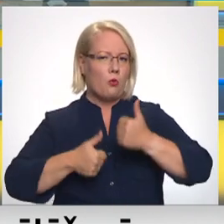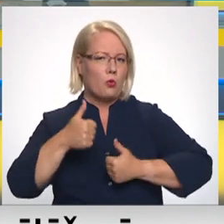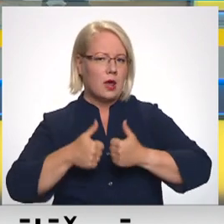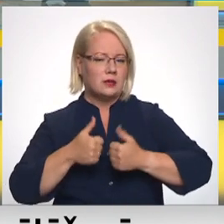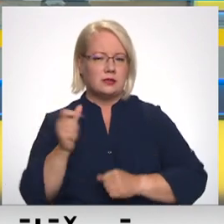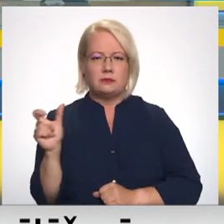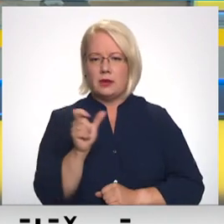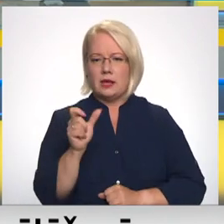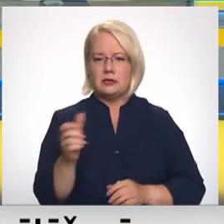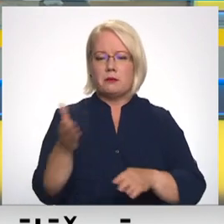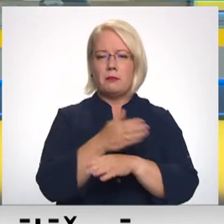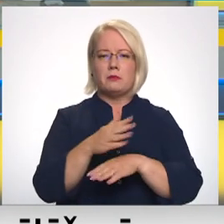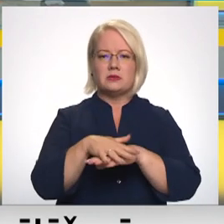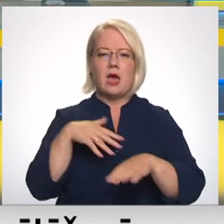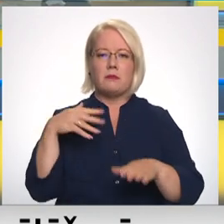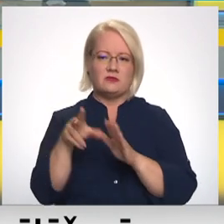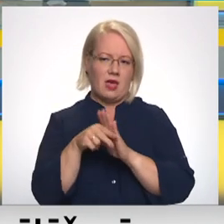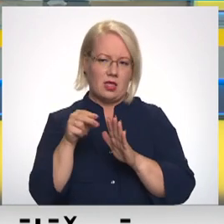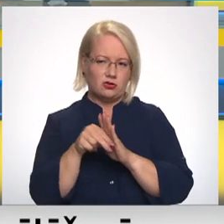brīdis pirms saimnas vēlēšanām?